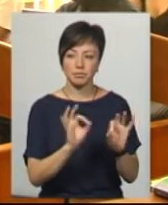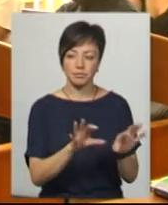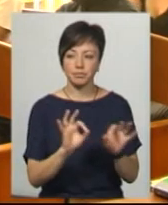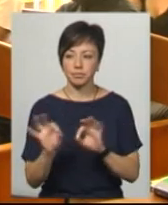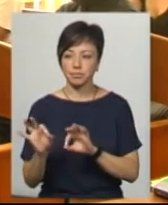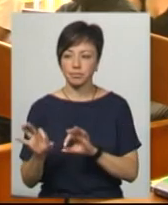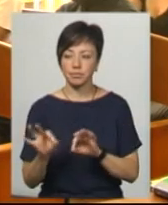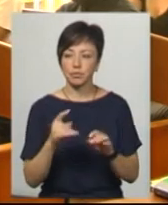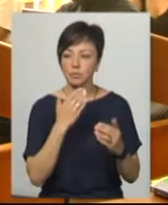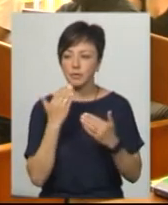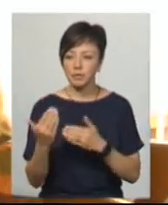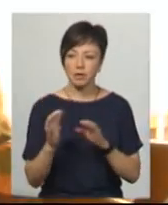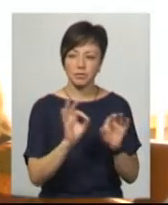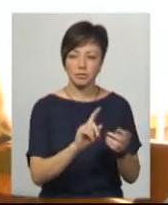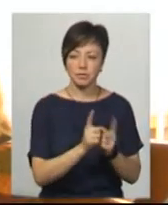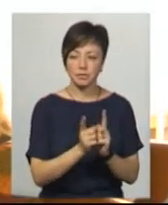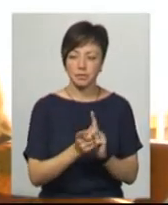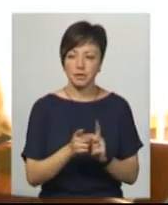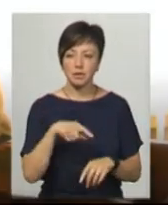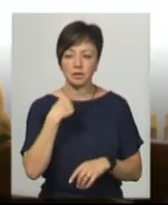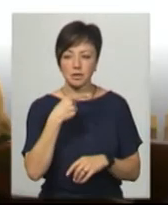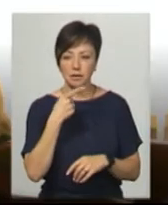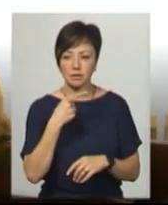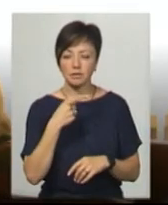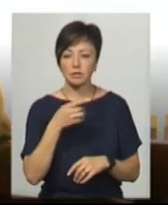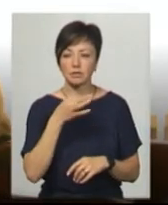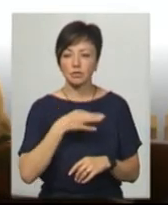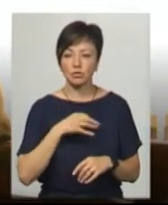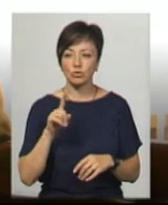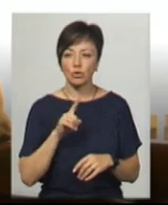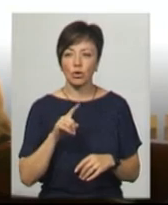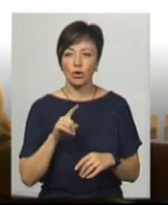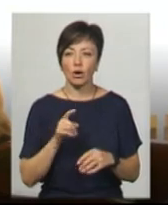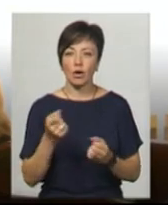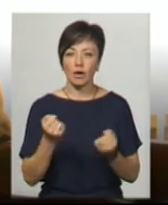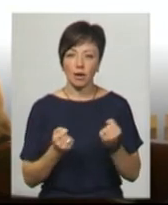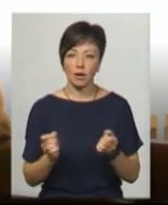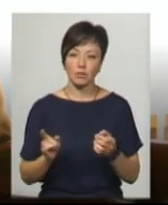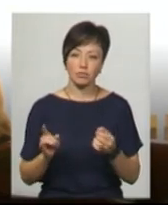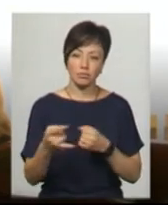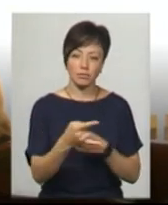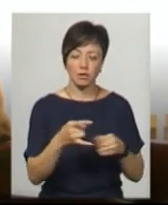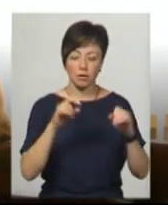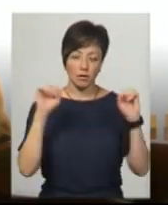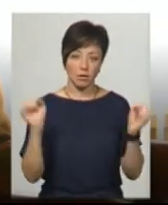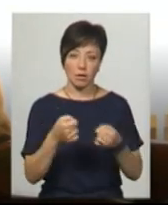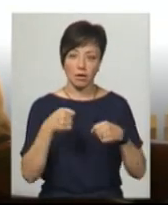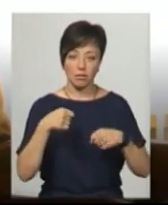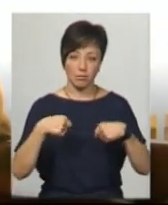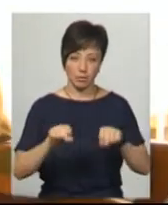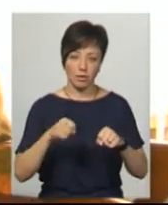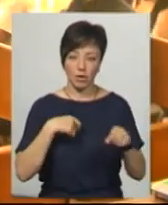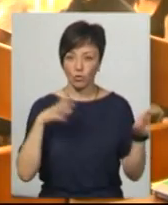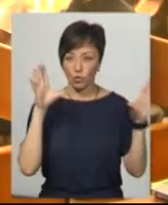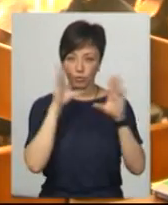з ним, в нього питалися і допитувалися. Казав, що в'їхав, ті повернути, цей ясковелетів, я його не встиг побачити і